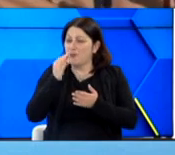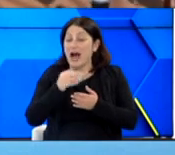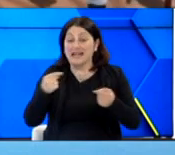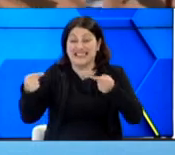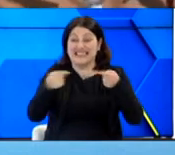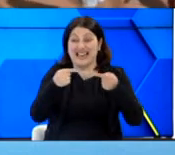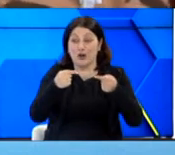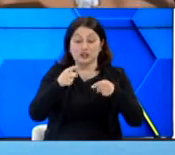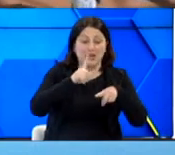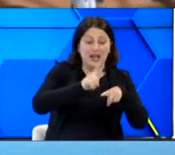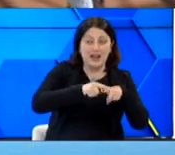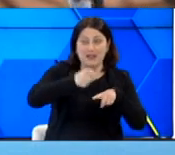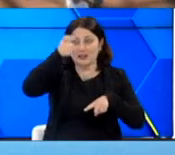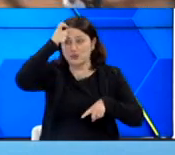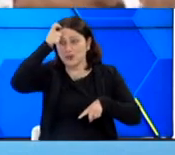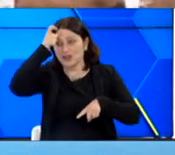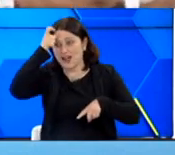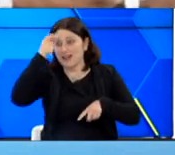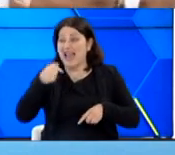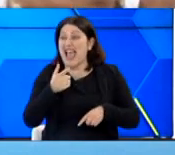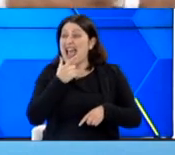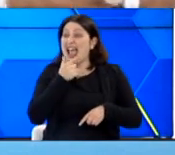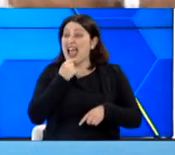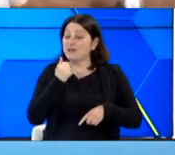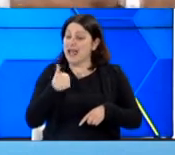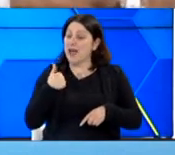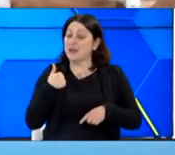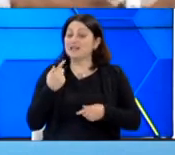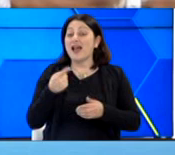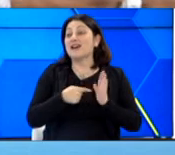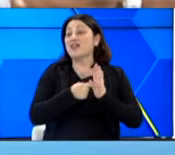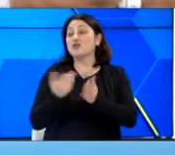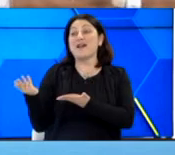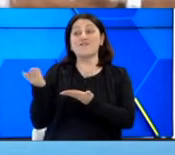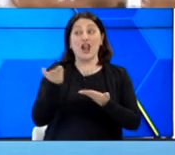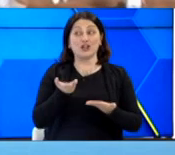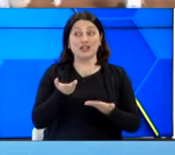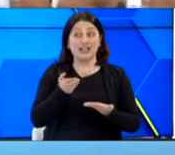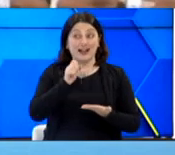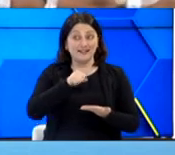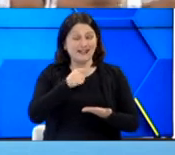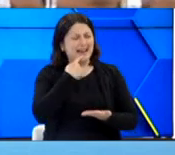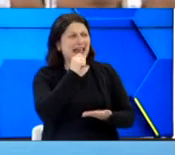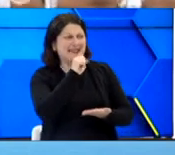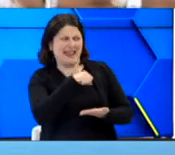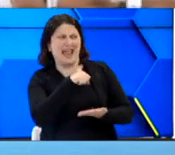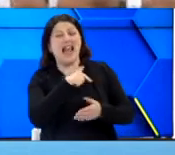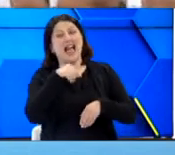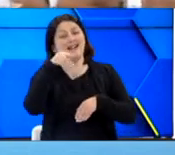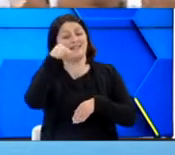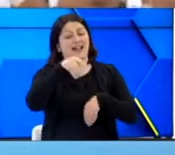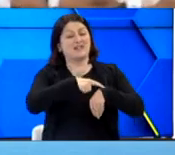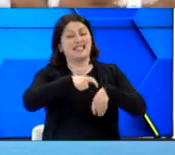ανάμεσα σε Ελλάδα και Τουρκία, είναι ευκαιρία εμείς να δείξουμε το φιλόξενο πρόσωπο που έχουμε. Ναι, να δείξουμε, αλλά μέσα στο γήπεδο να